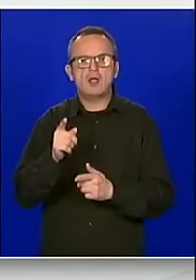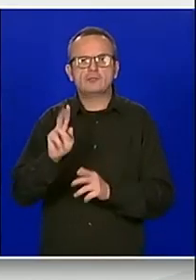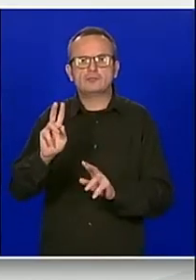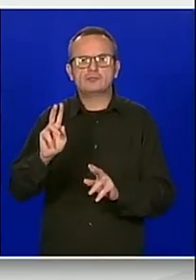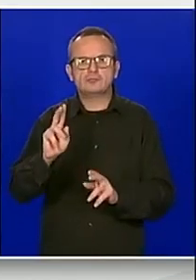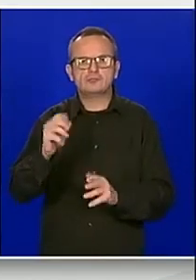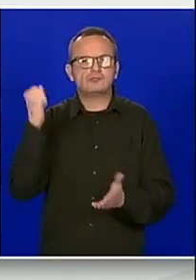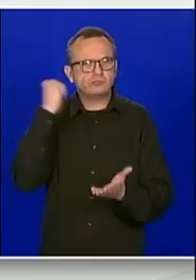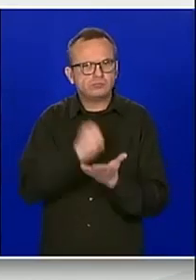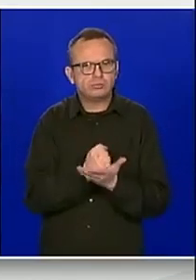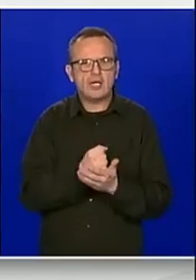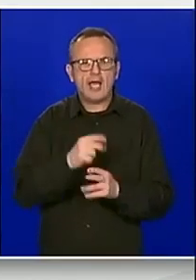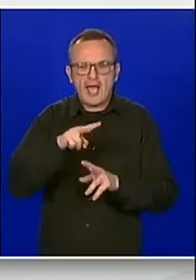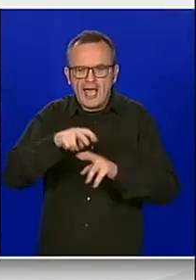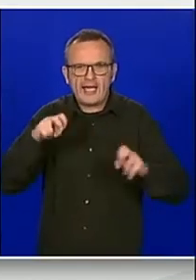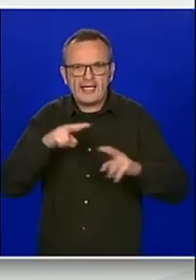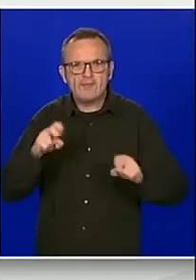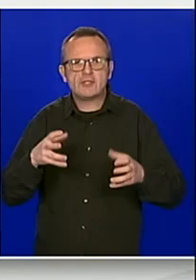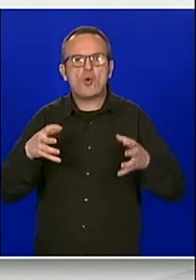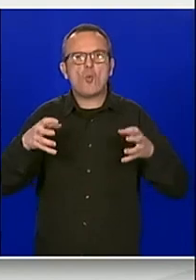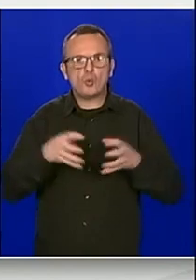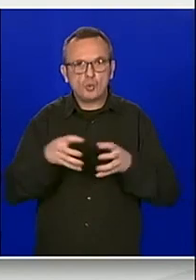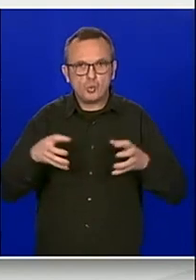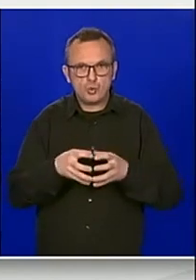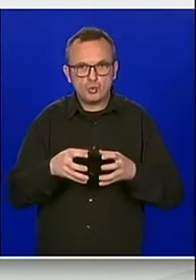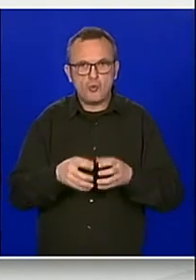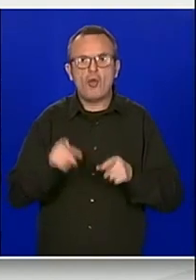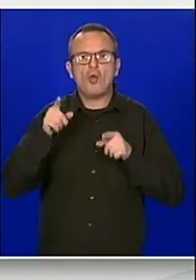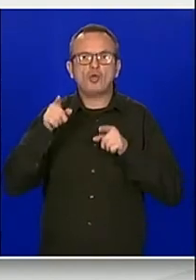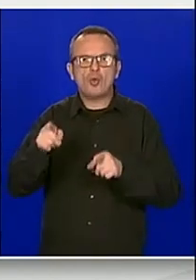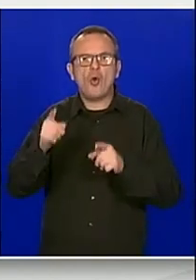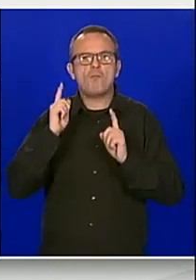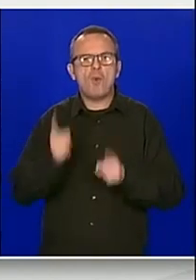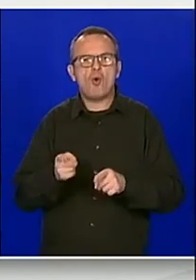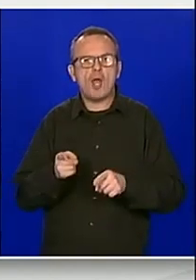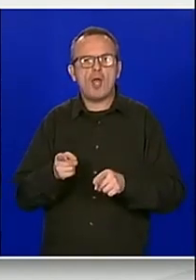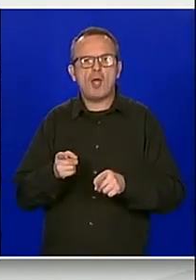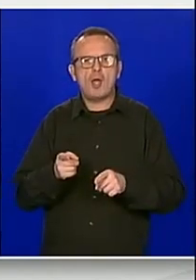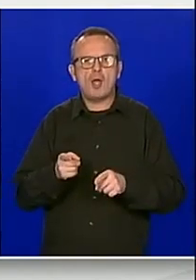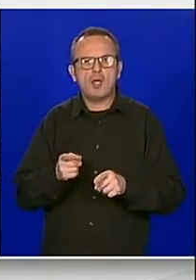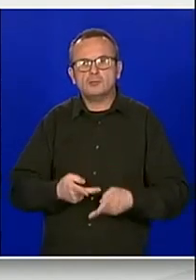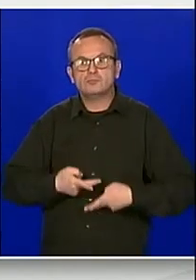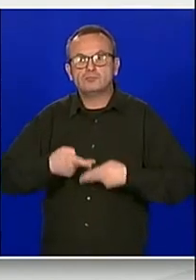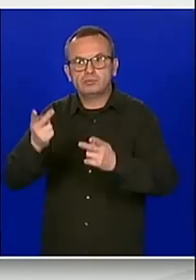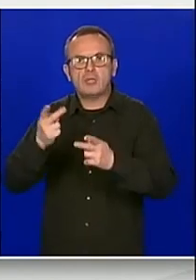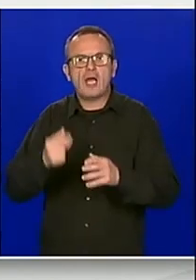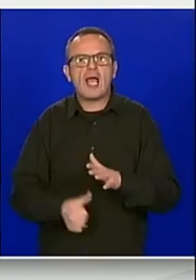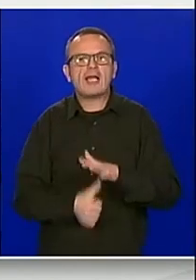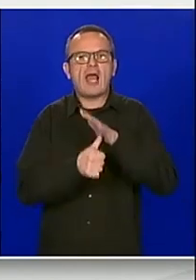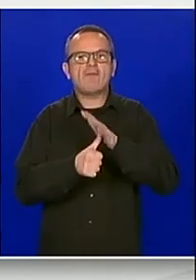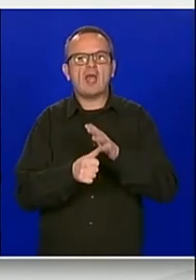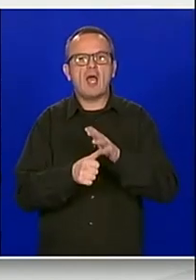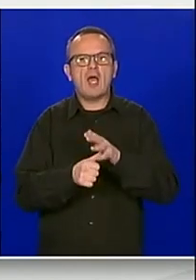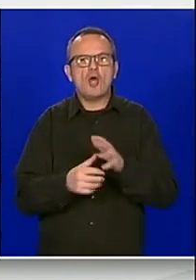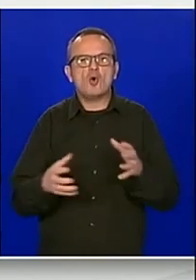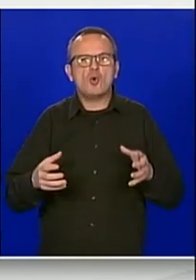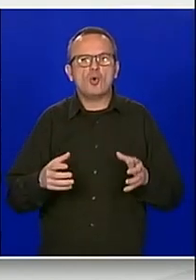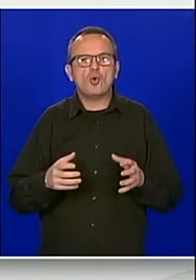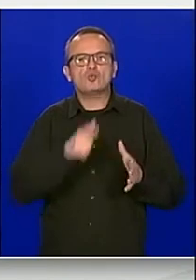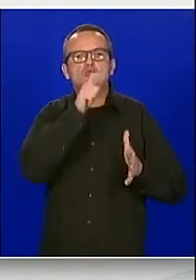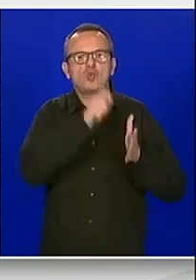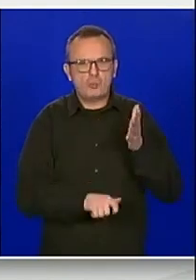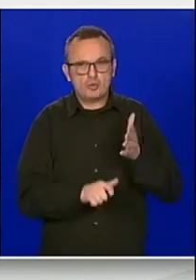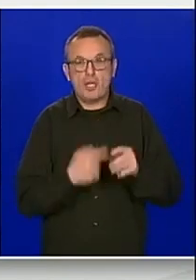je u nadležnosti, odnosno mora biti upućeno glavnoj skupštini na usvajanje. Subzirom da se Vlada